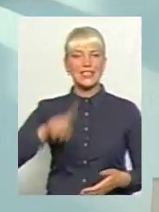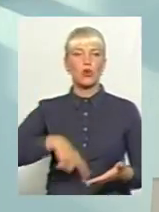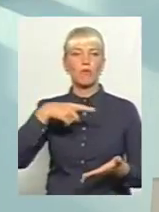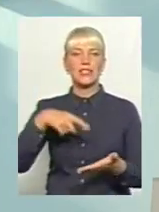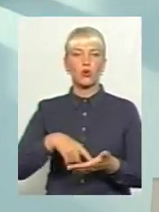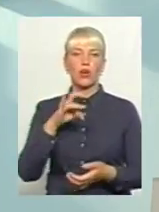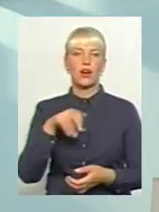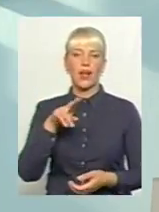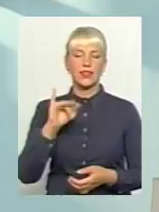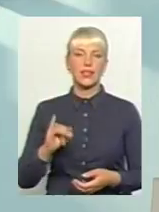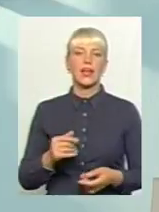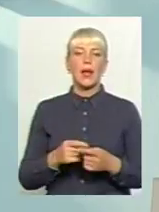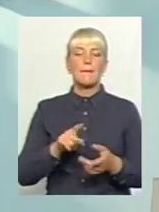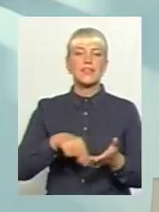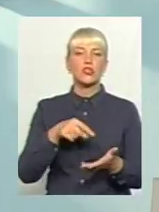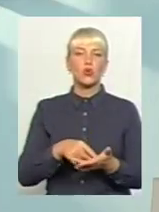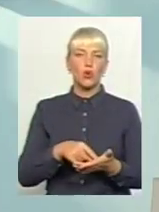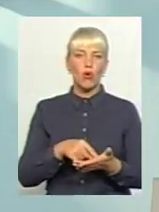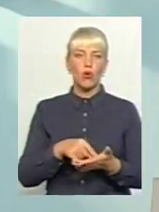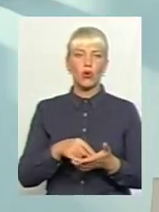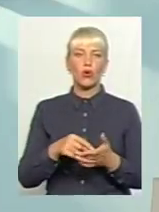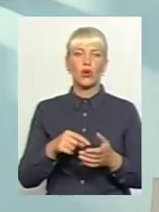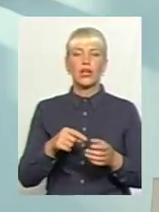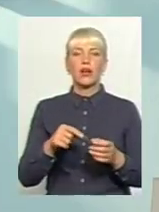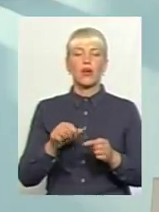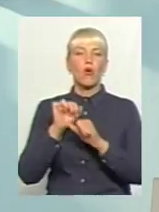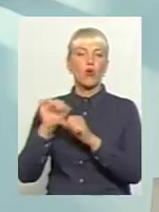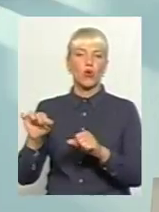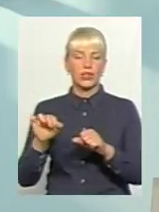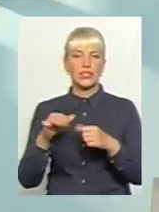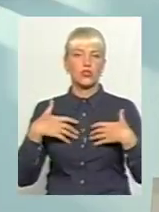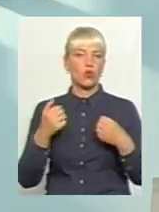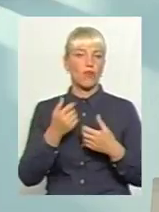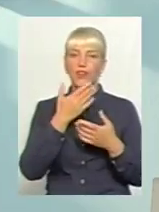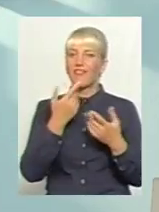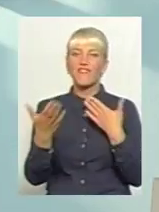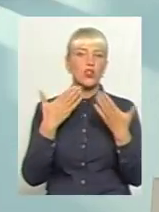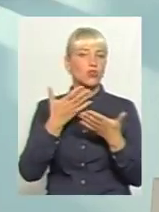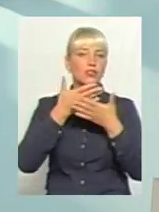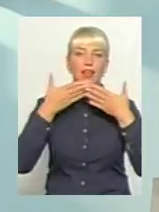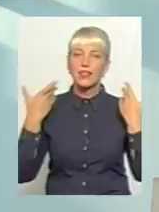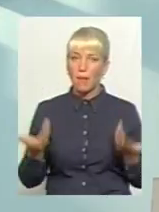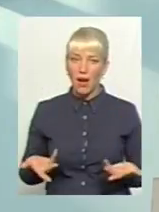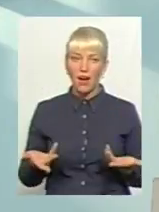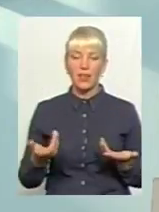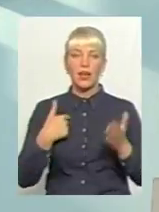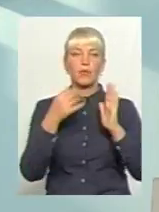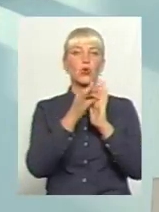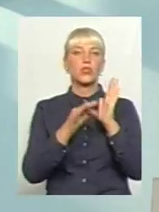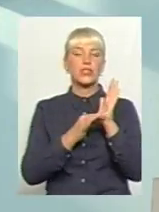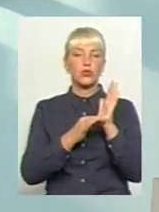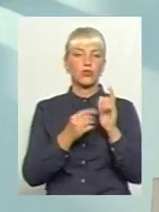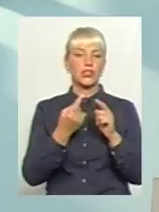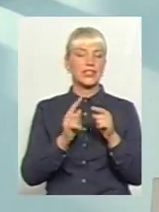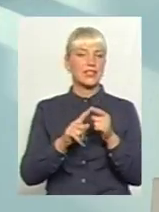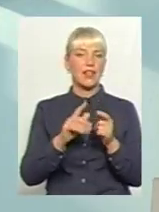міської ради, міського управління охорони здоров'я воно відношення немає. Через те, якось, оцінювати його діяльність – це не в моїй компетенції,